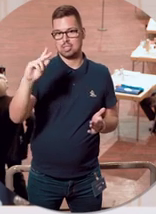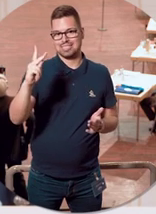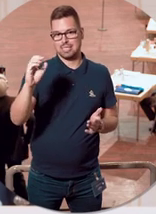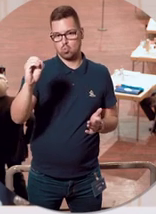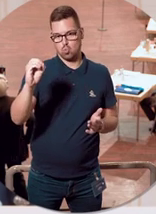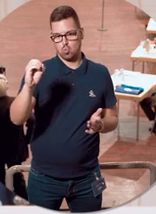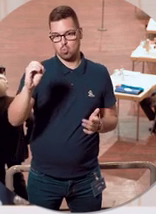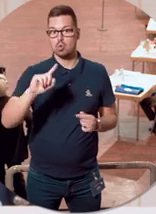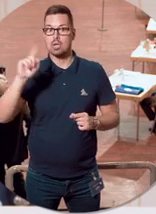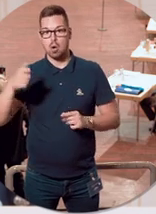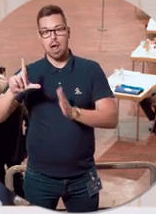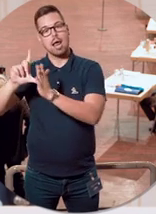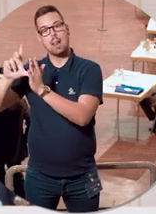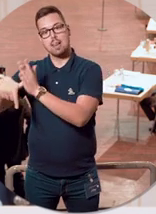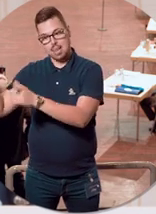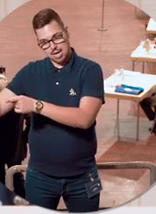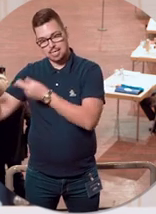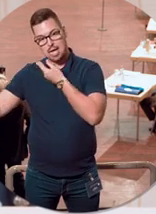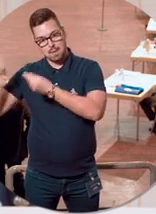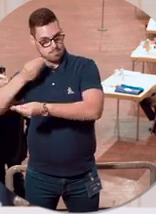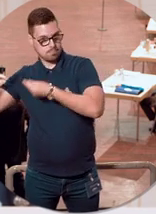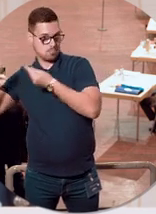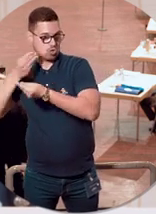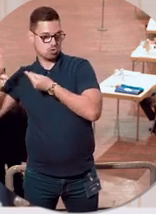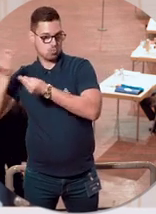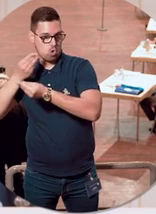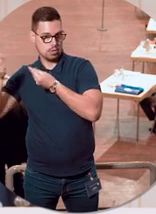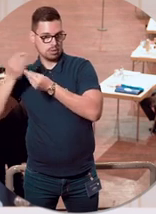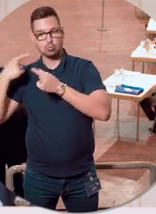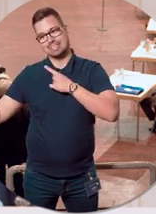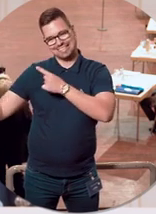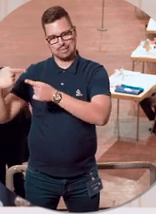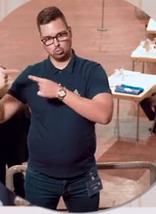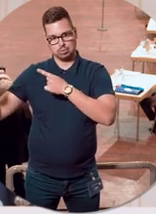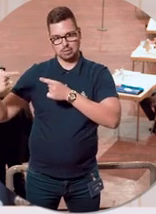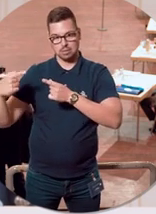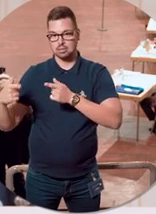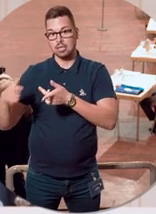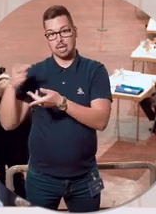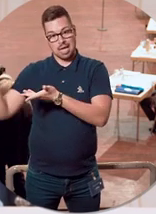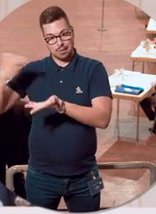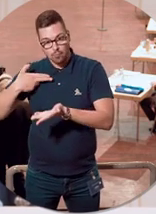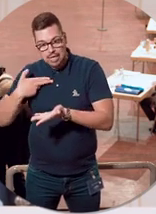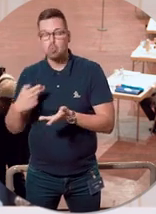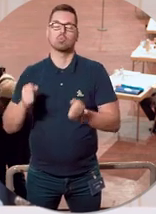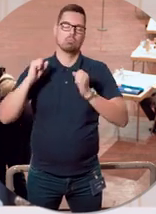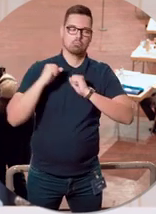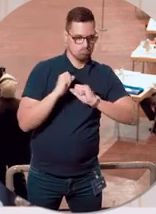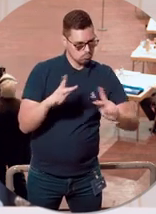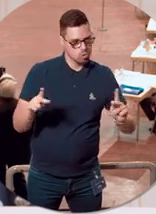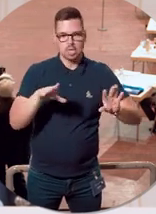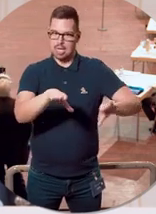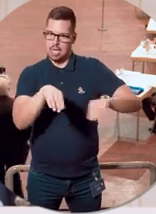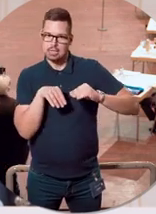Leiter der Ständigen Impfkommission in der Runde der Ministerpräsidenten und Ministerpräsidenten darüber diskutiert. Wäre folgende Empfehlung, diese Personengruppe nur